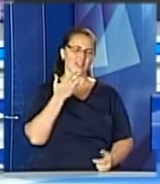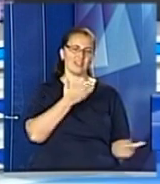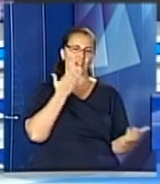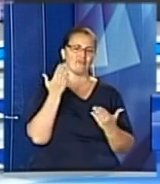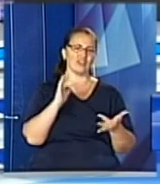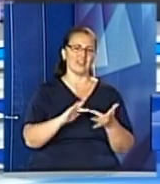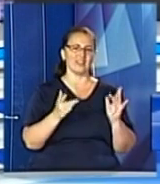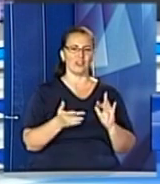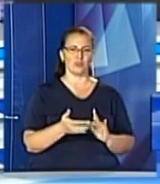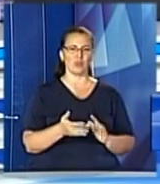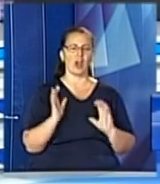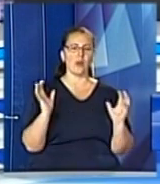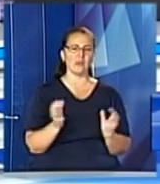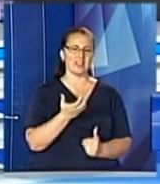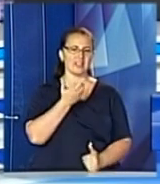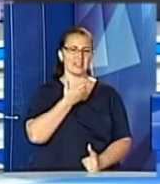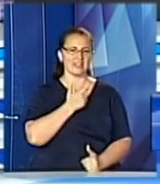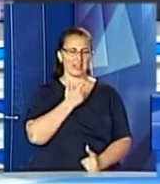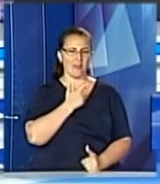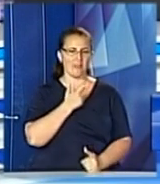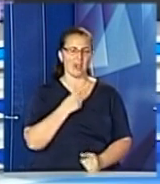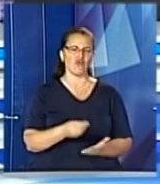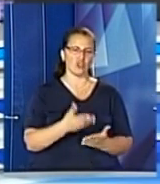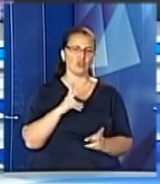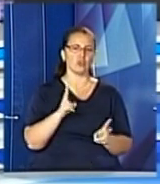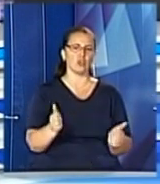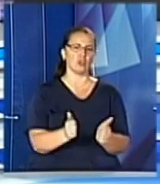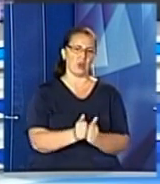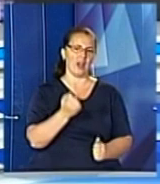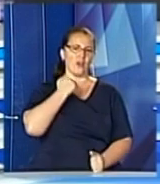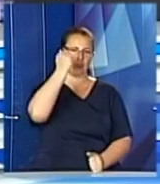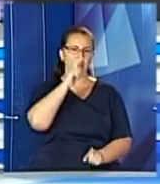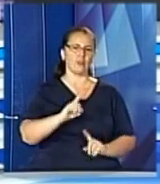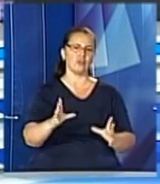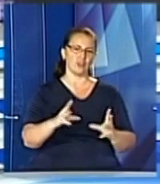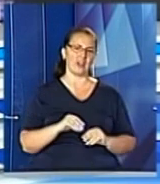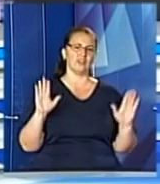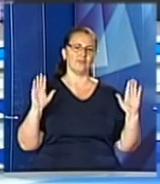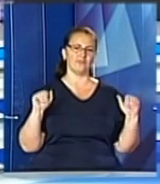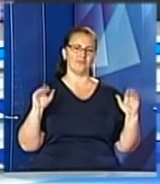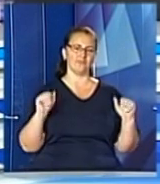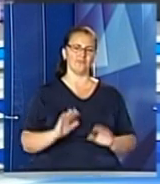інтернет-порталі. Бережіть себе та цінуйте тих, хто поруч. Дякую, що з нами. До зустрічі.